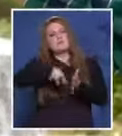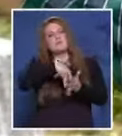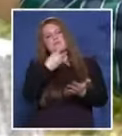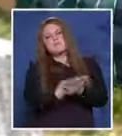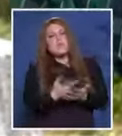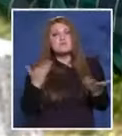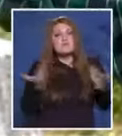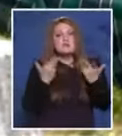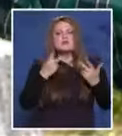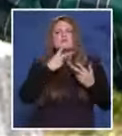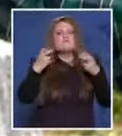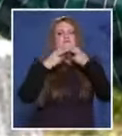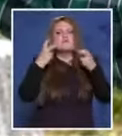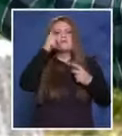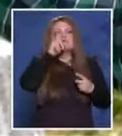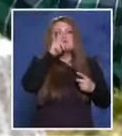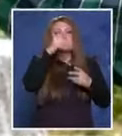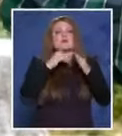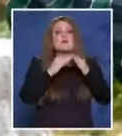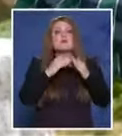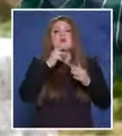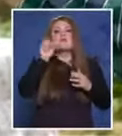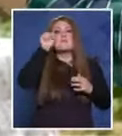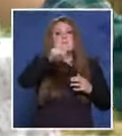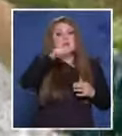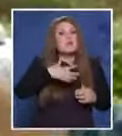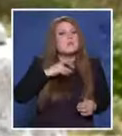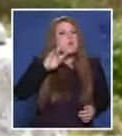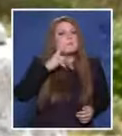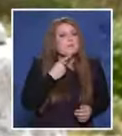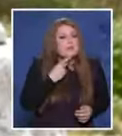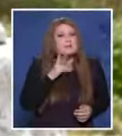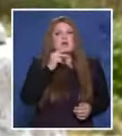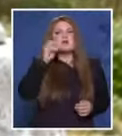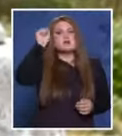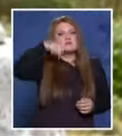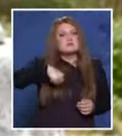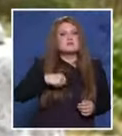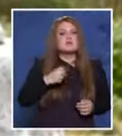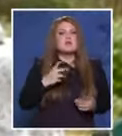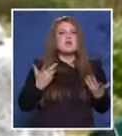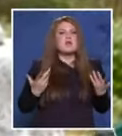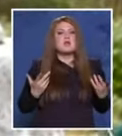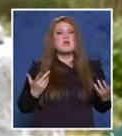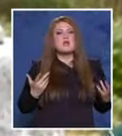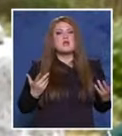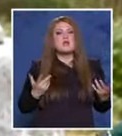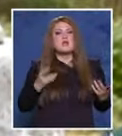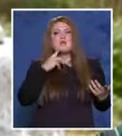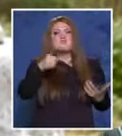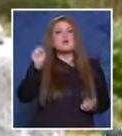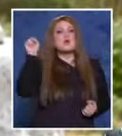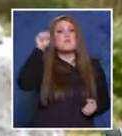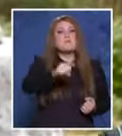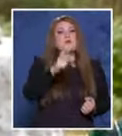Вече викам, Маринена е този човек. Биха ли го брат ми? Како стана? Каза, че ти как искаш? Каза, на този бой ако